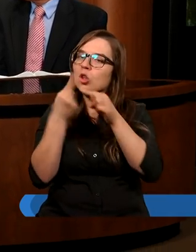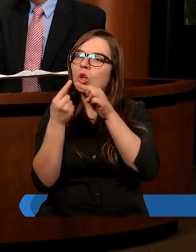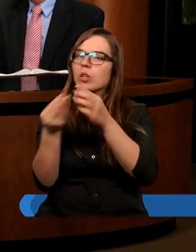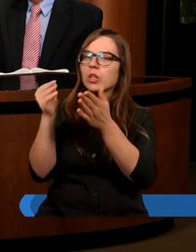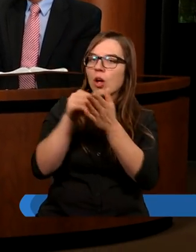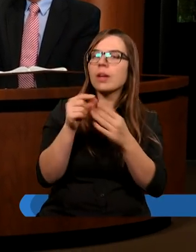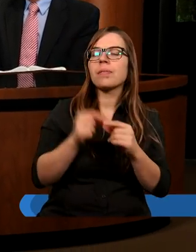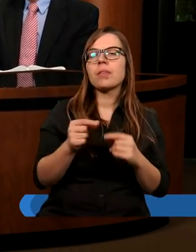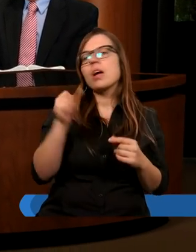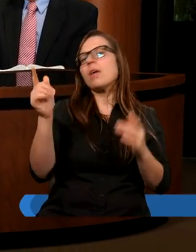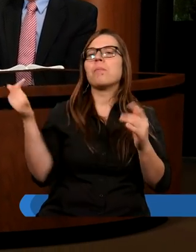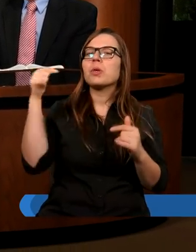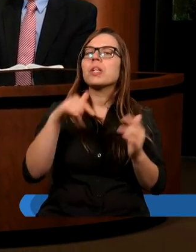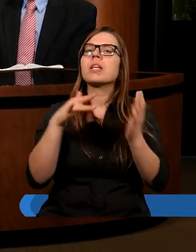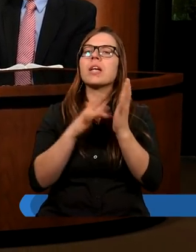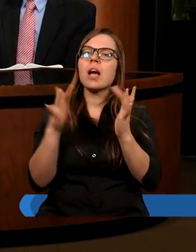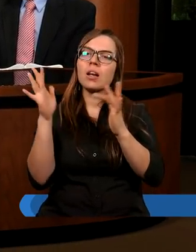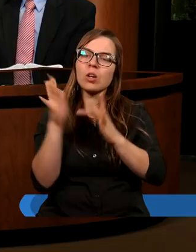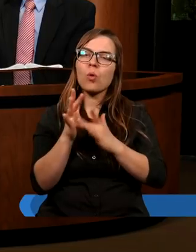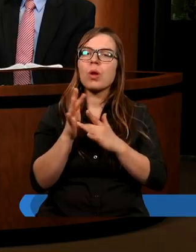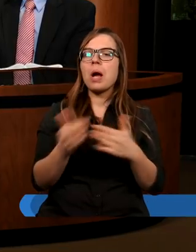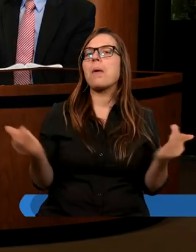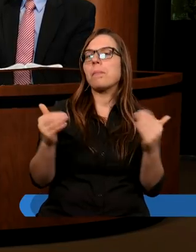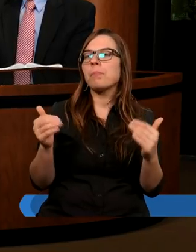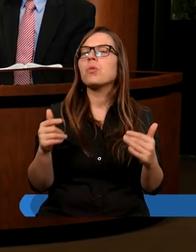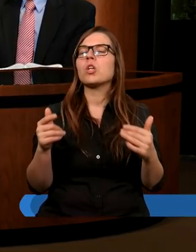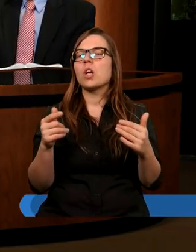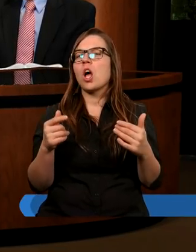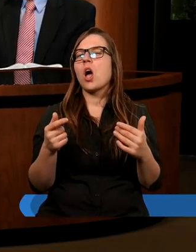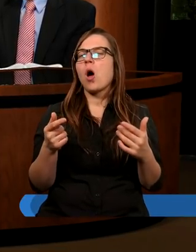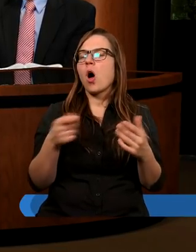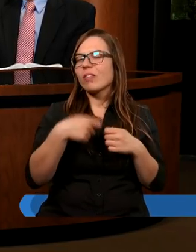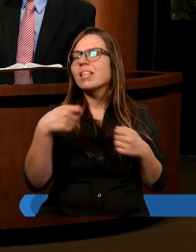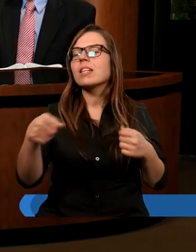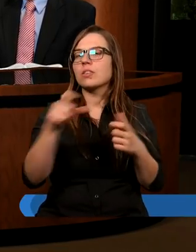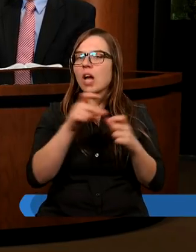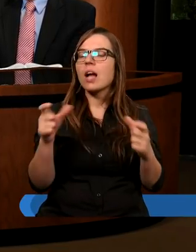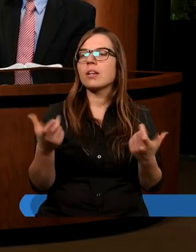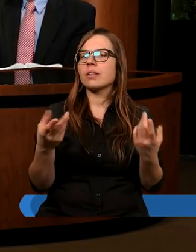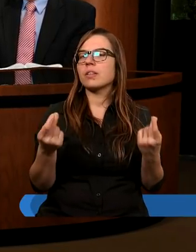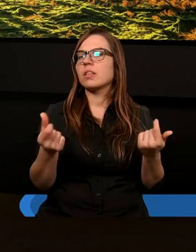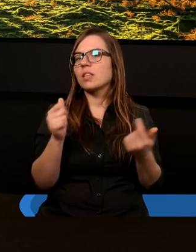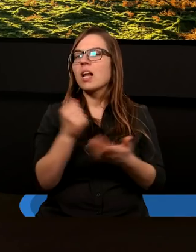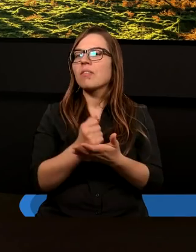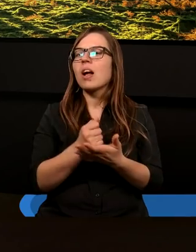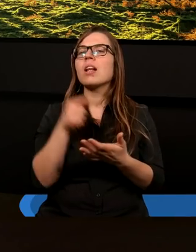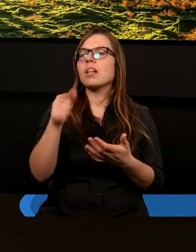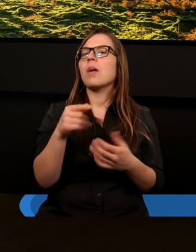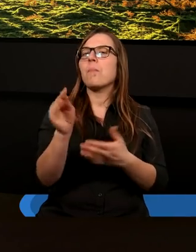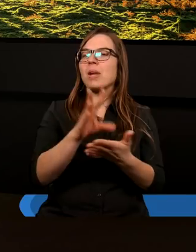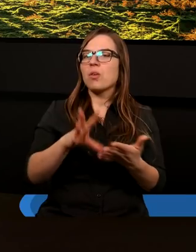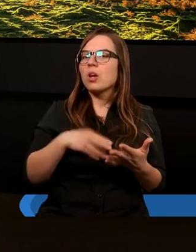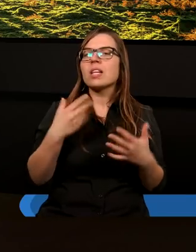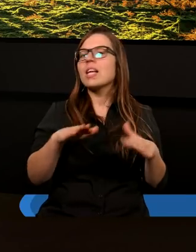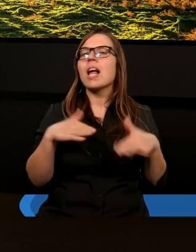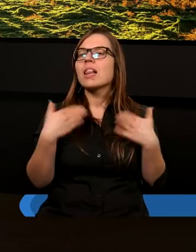mówimy o przyjściu Pana Jezusa, rzeczywiście możemy odwlekać w czasie, możemy wyznaczać jakieś daty, ale samo Pismo Święte